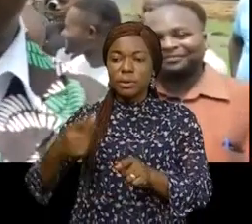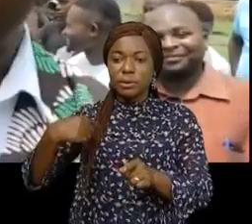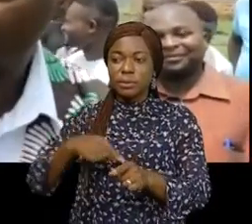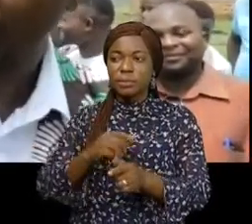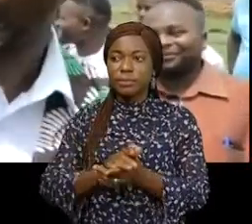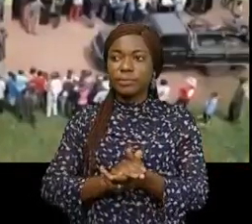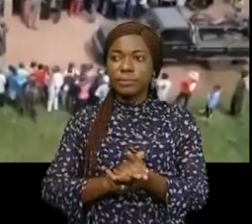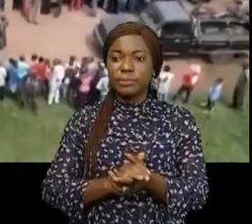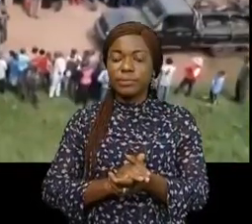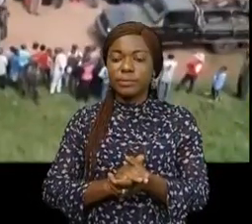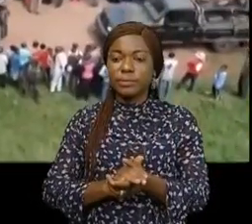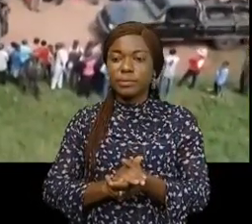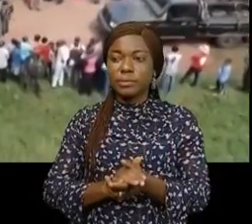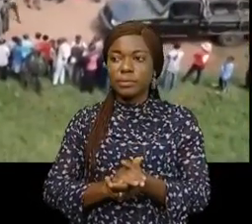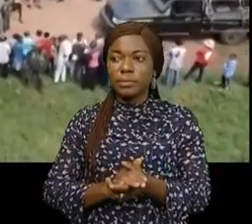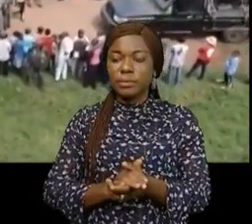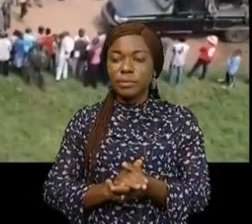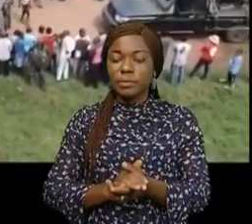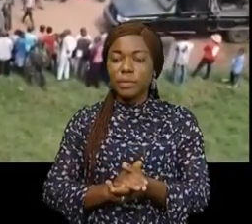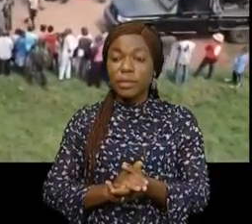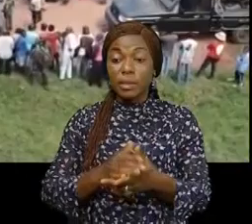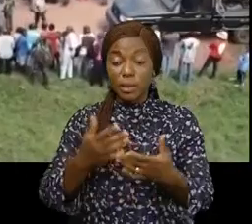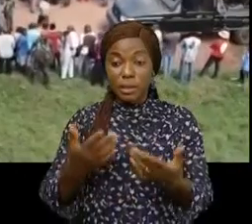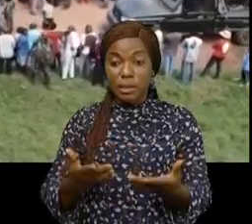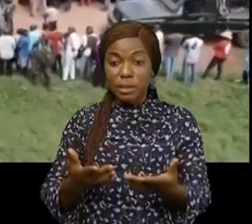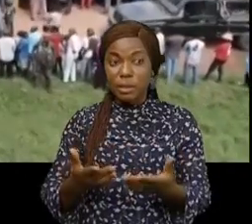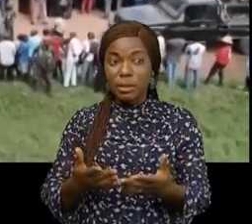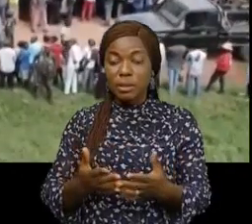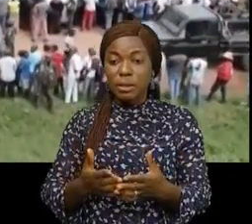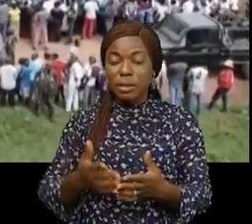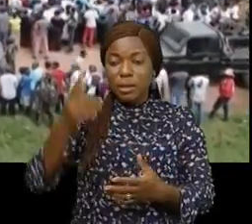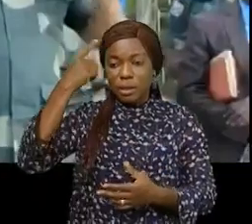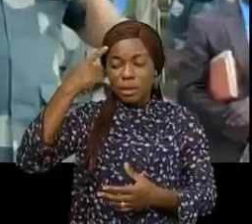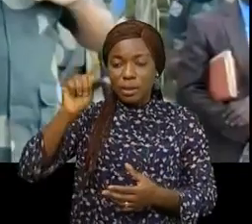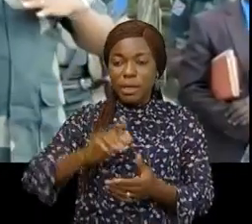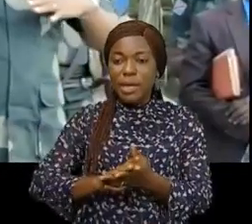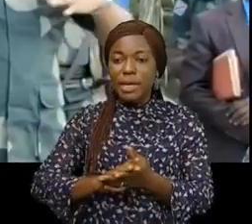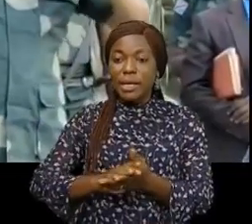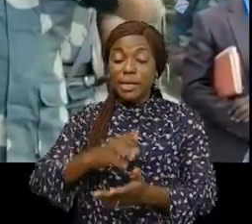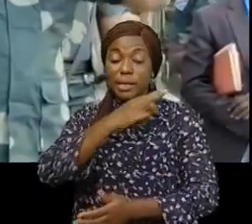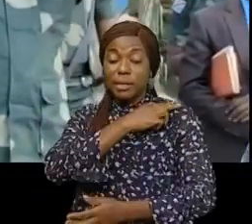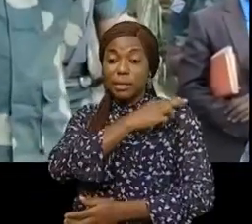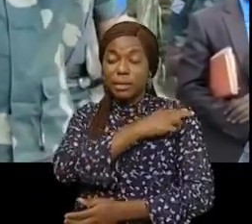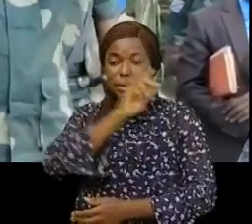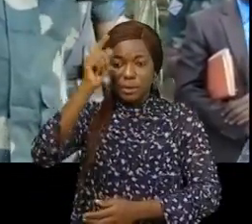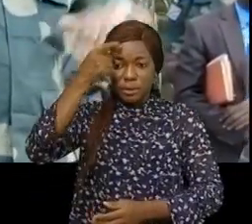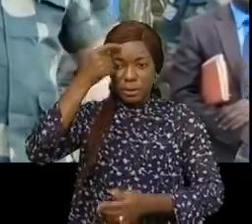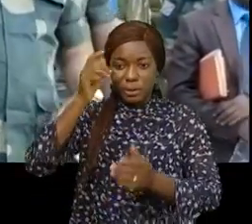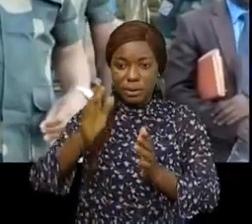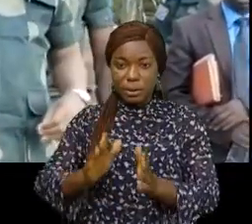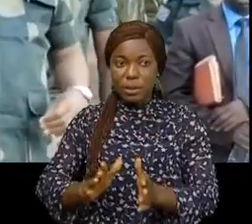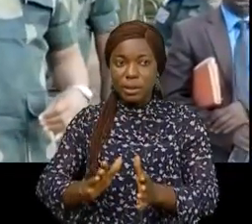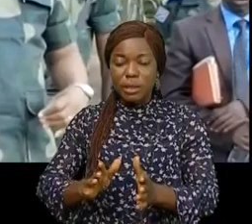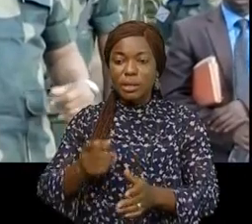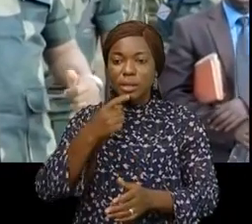lojaliste sera aussi informée. Pour que ça parle, le gouverneur militaire de l'Itoury s'est véracirant pour le latinat général Luboyan Kachama-Djoni. Toutes les